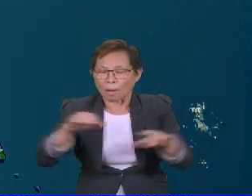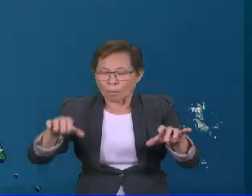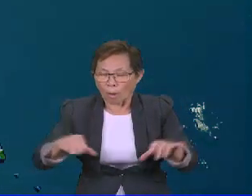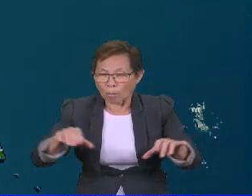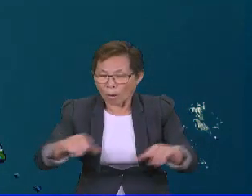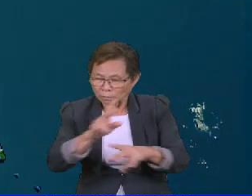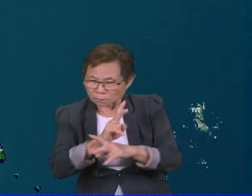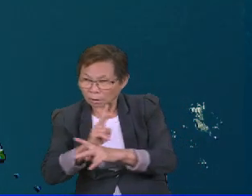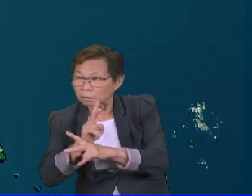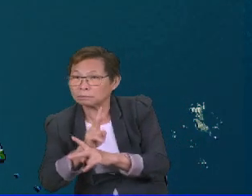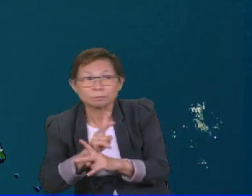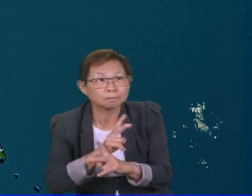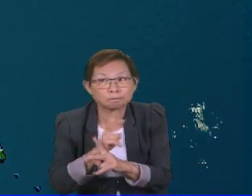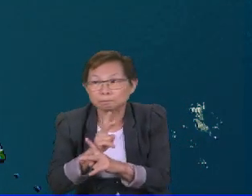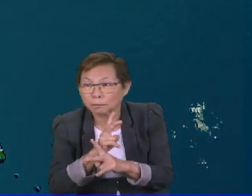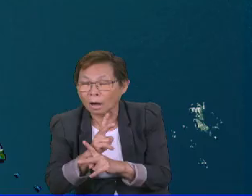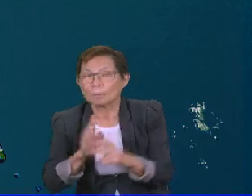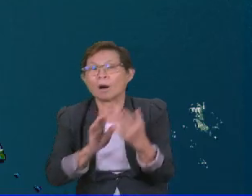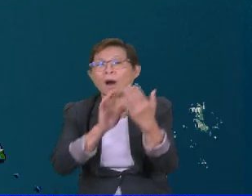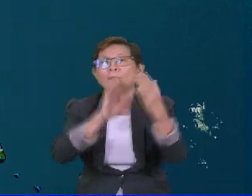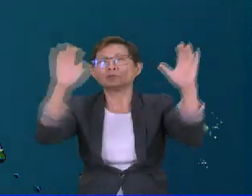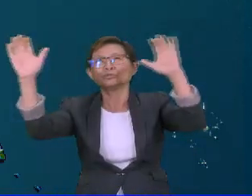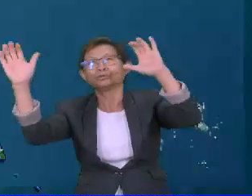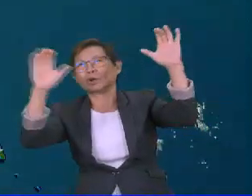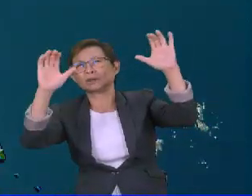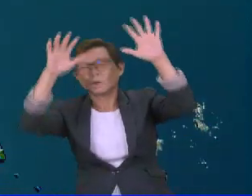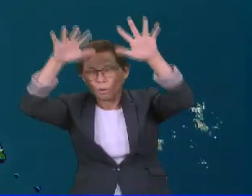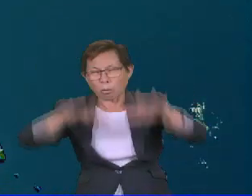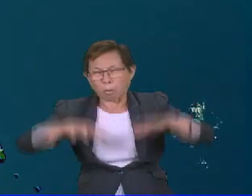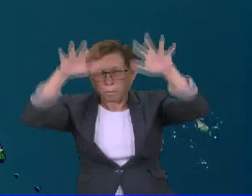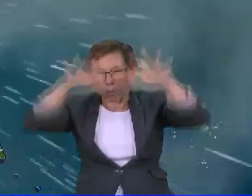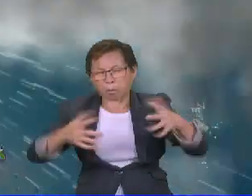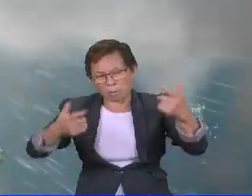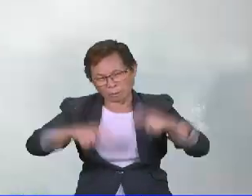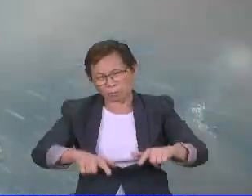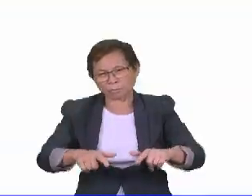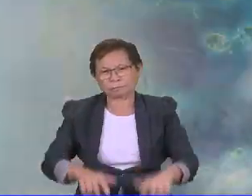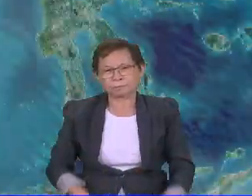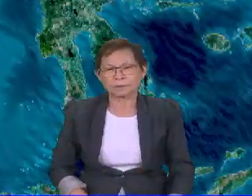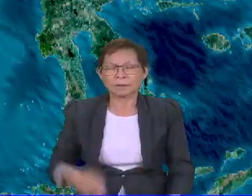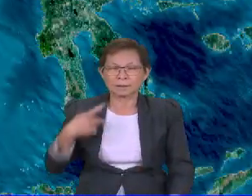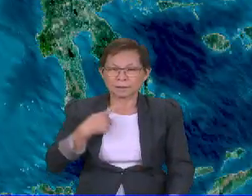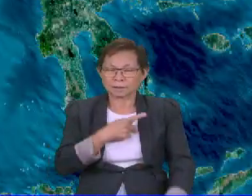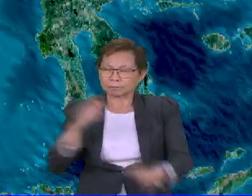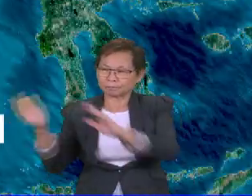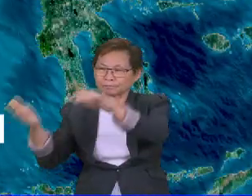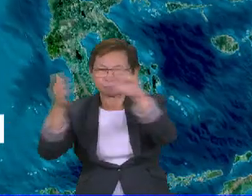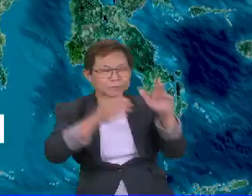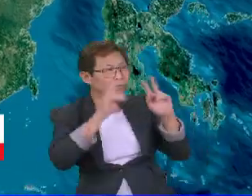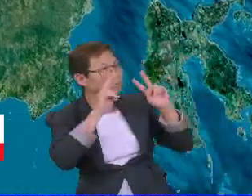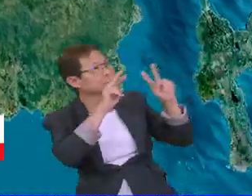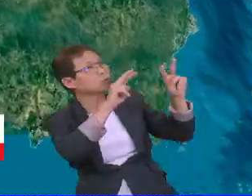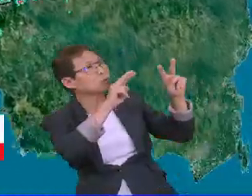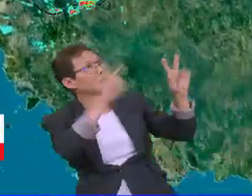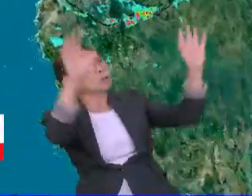langkah yang berjaga-jaga dalam menghadapi keadaan cuaca yang tidak diingini berlaku. Baiklah kita balik pula untuk melihat